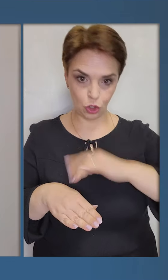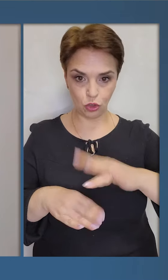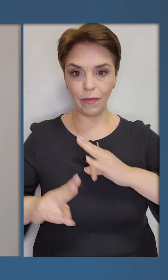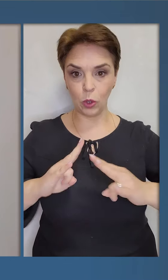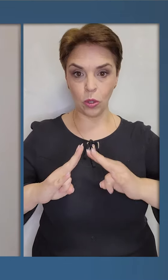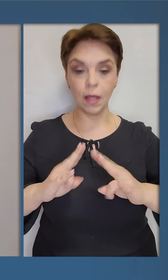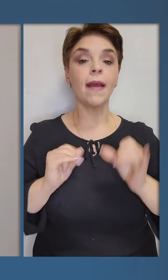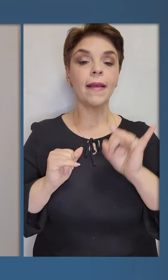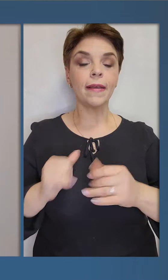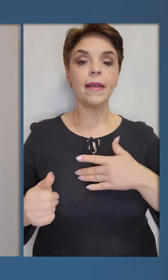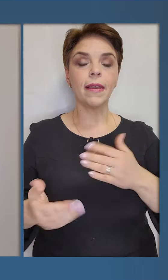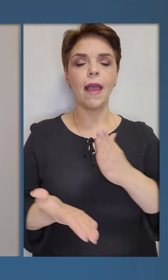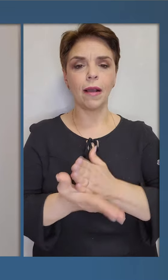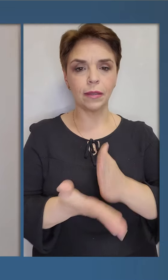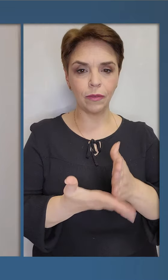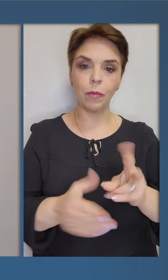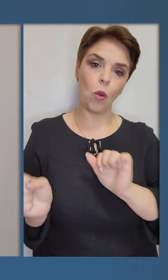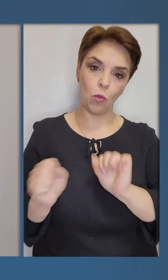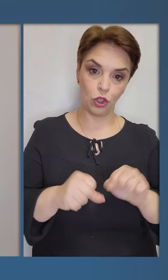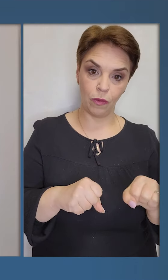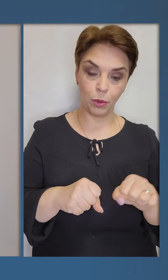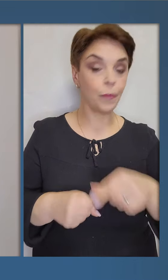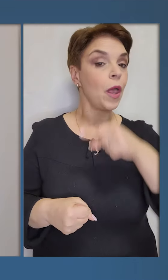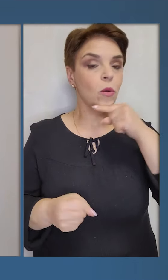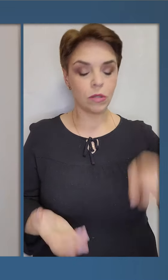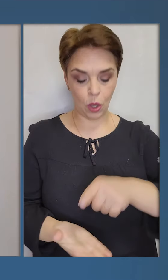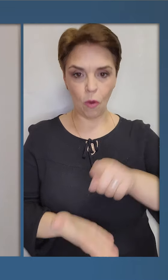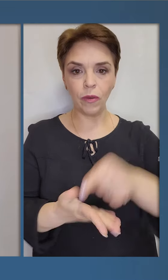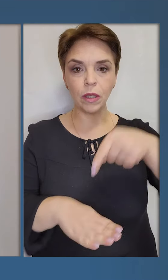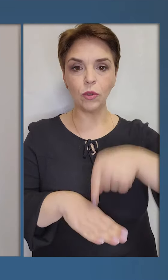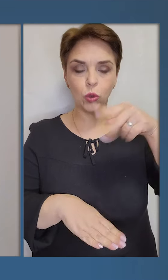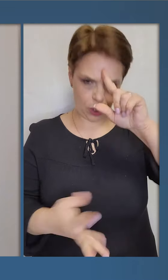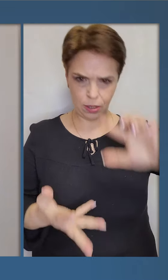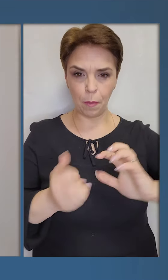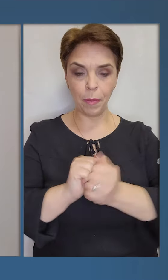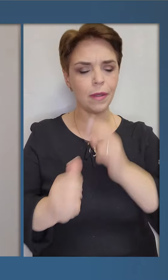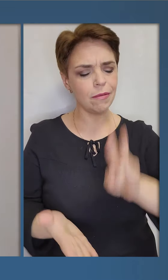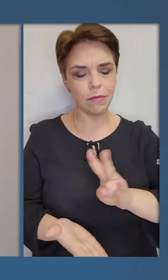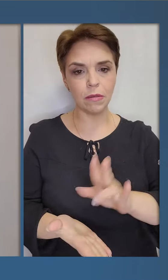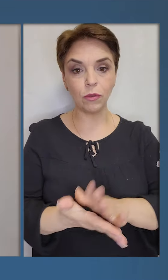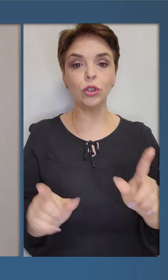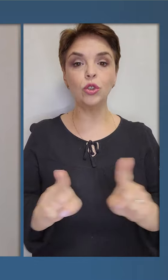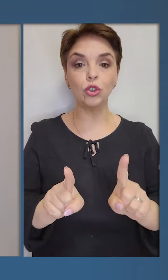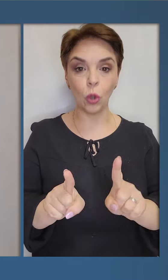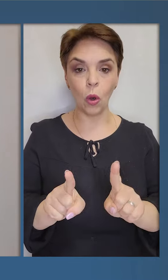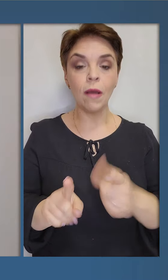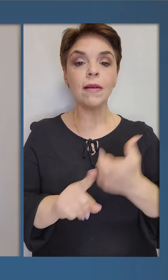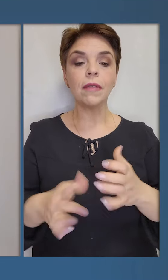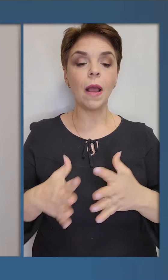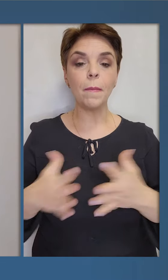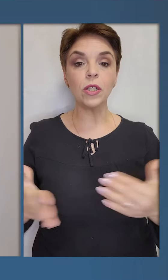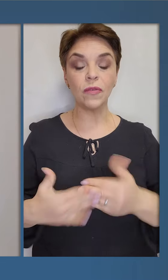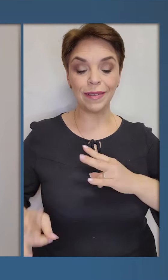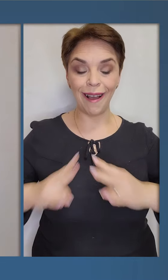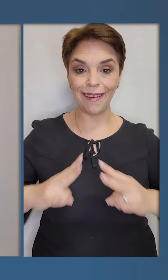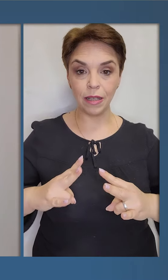рівні всієї держави терориста, її активами і можливостями. Росія повинна відчути і запам'ятати назавжди, що